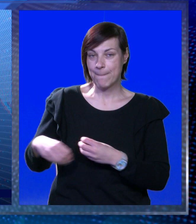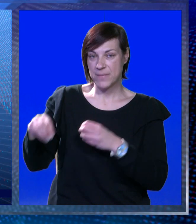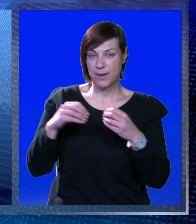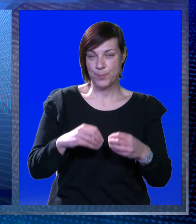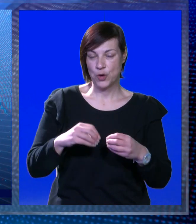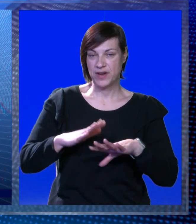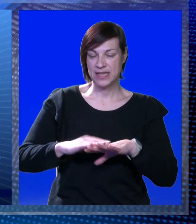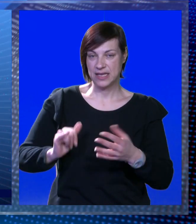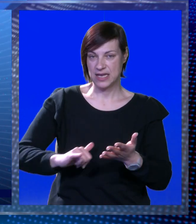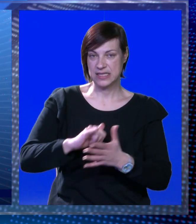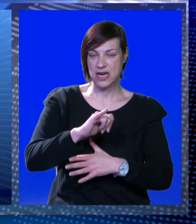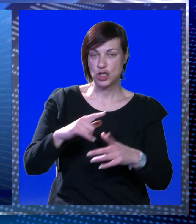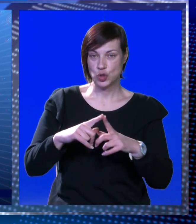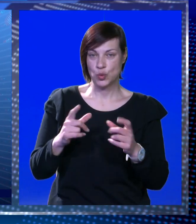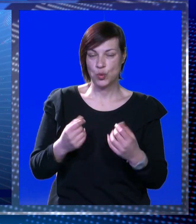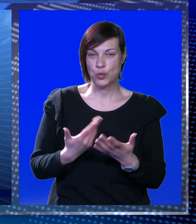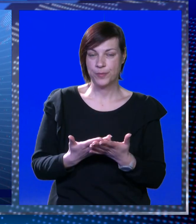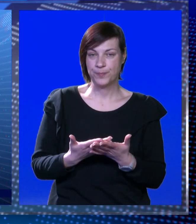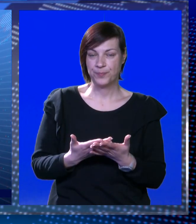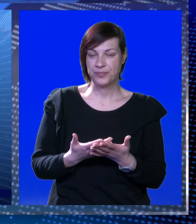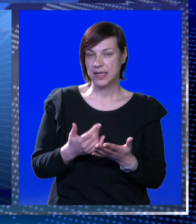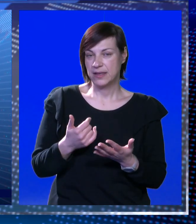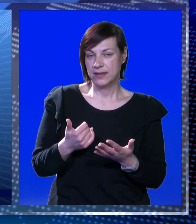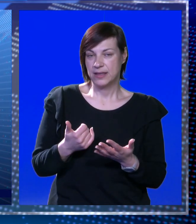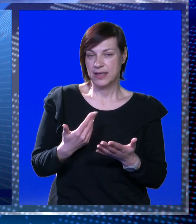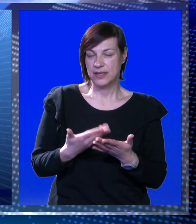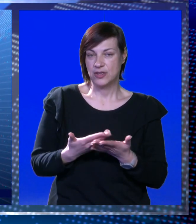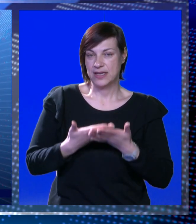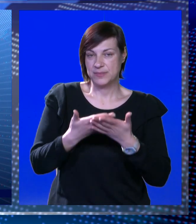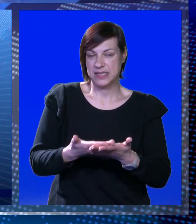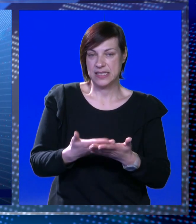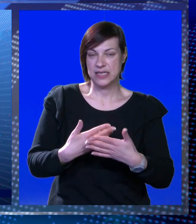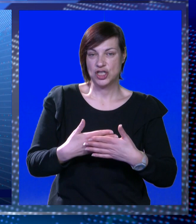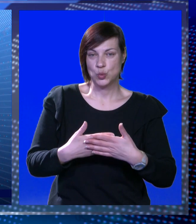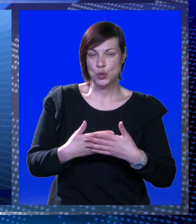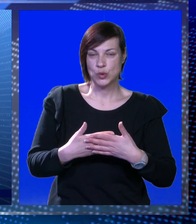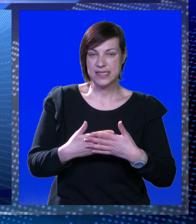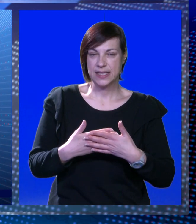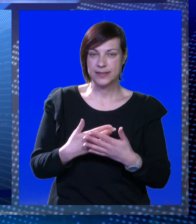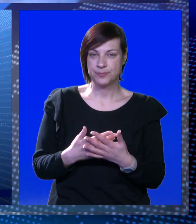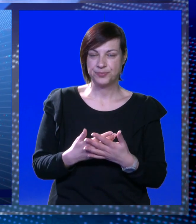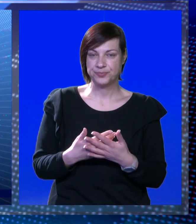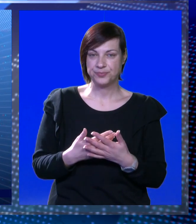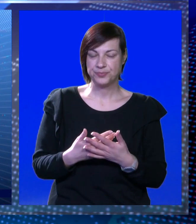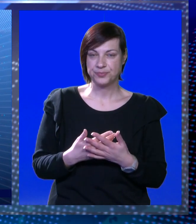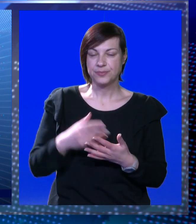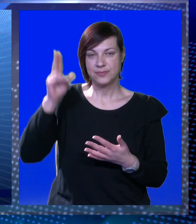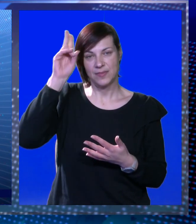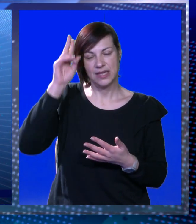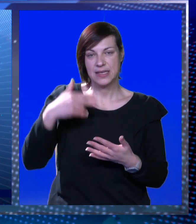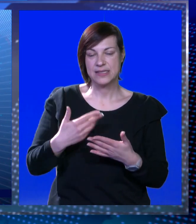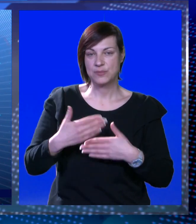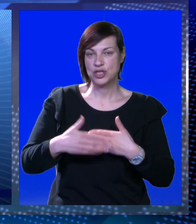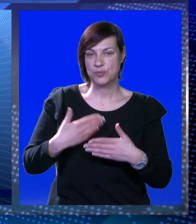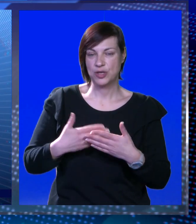povratak na zračnom luku, pa jedino da nam se tu izađe u susret, da se